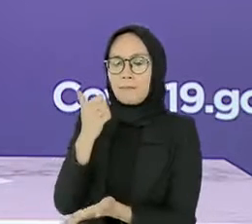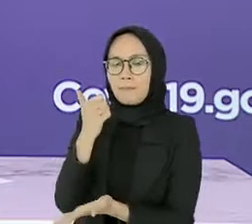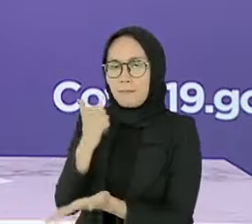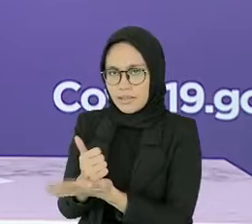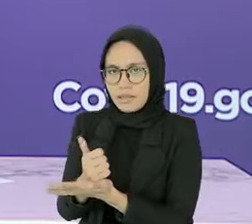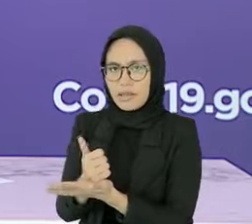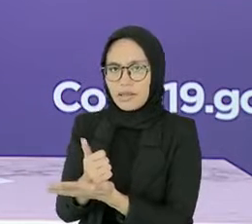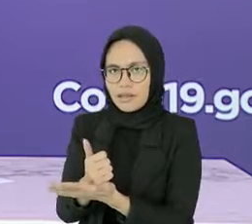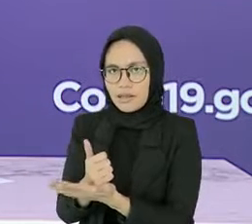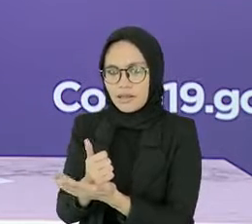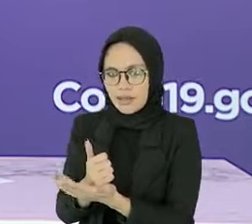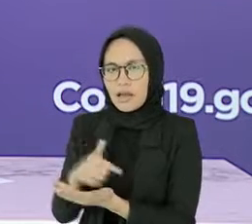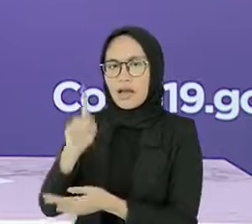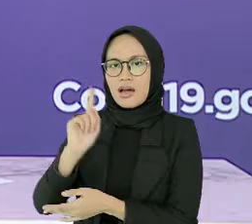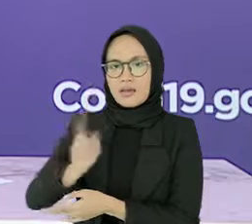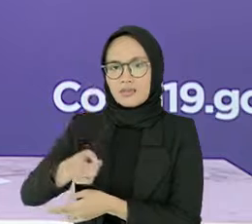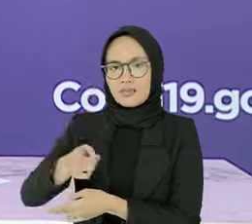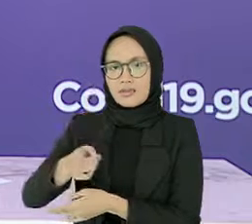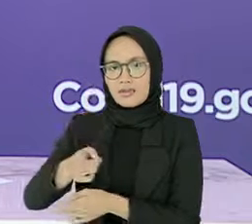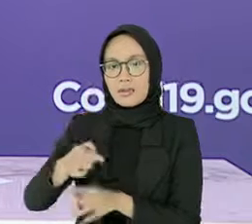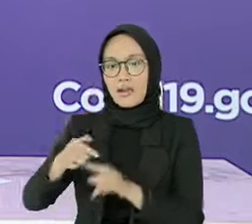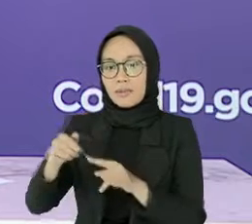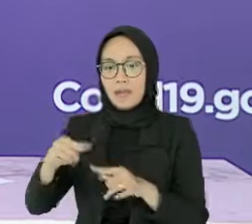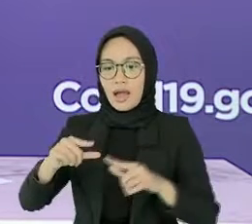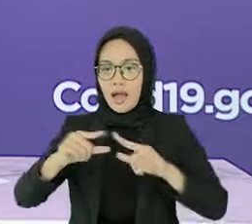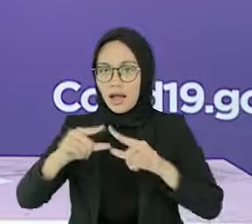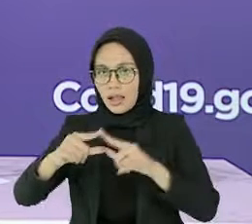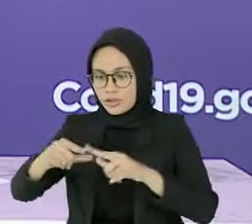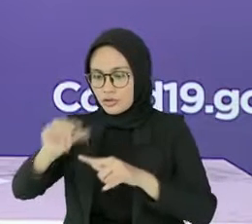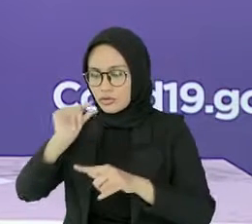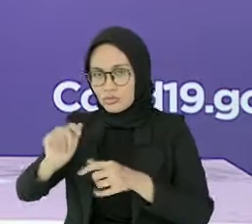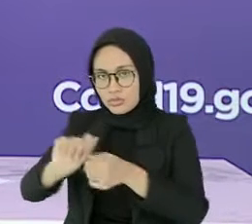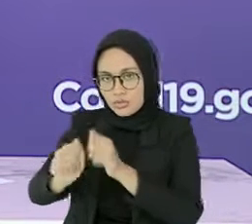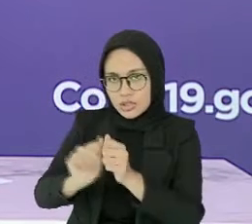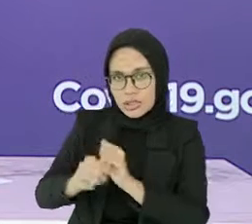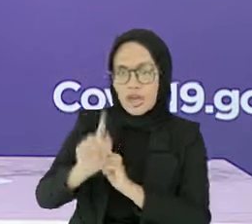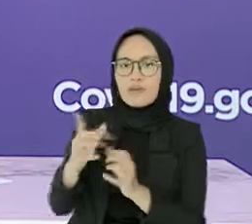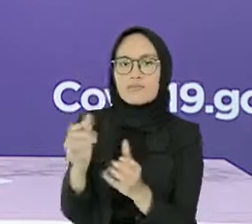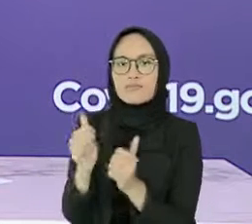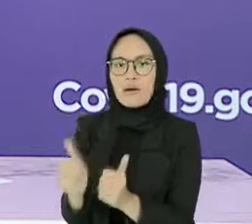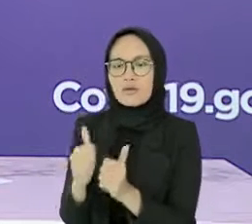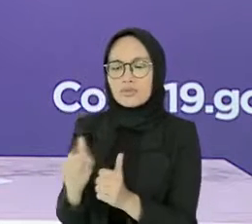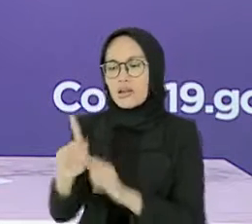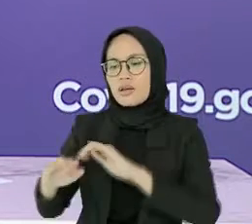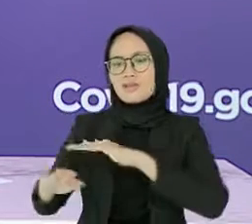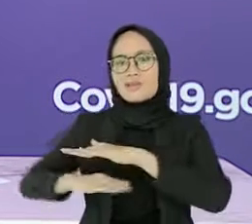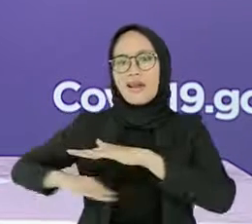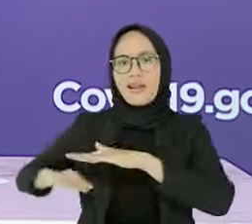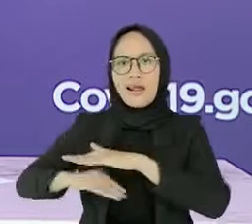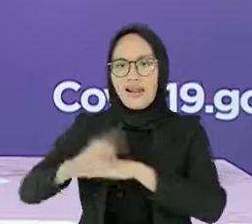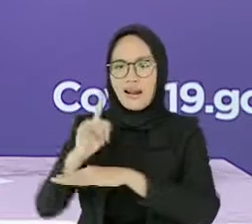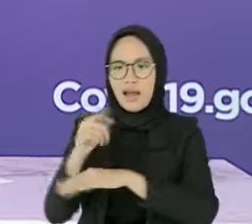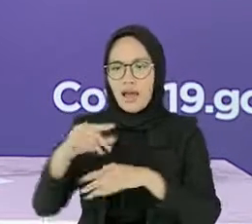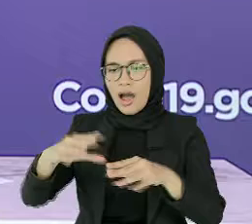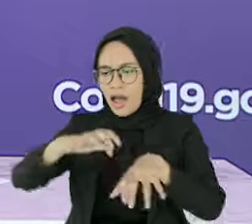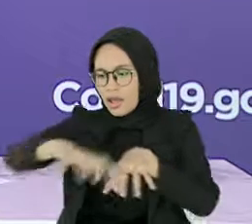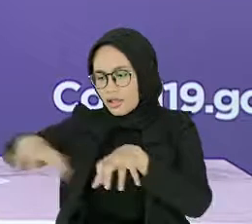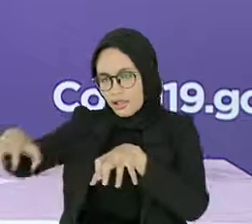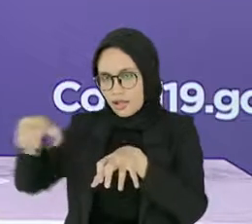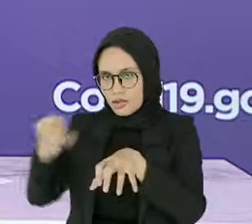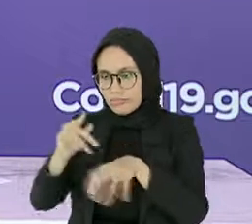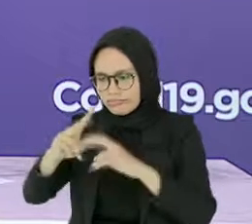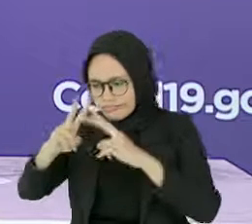antigen memiliki akurasi tinggi dibuktikan dengan izin edar dan rekomendasi instansi kesehatan.